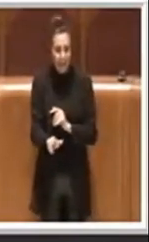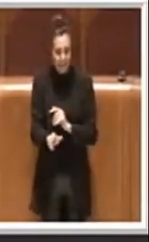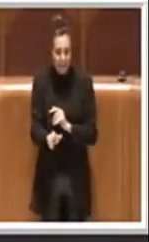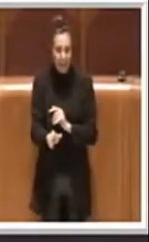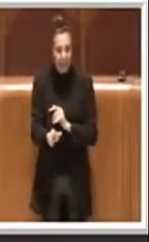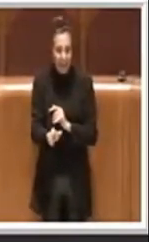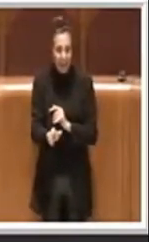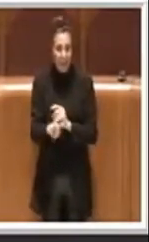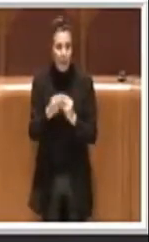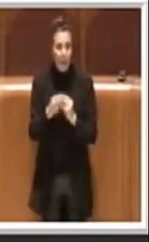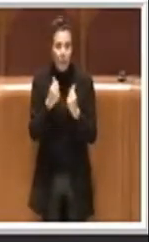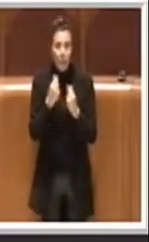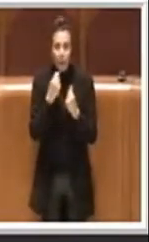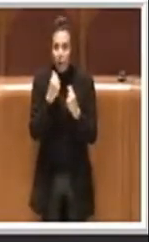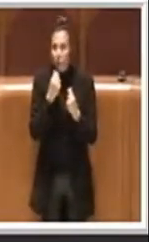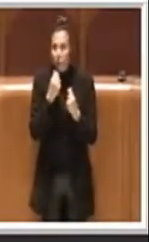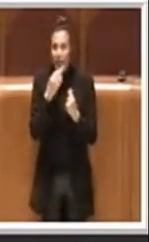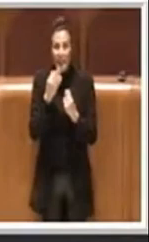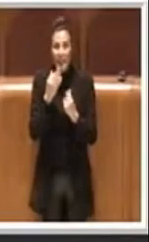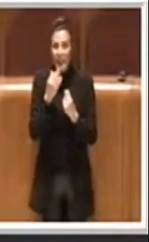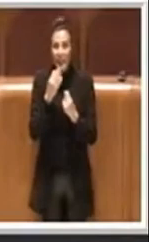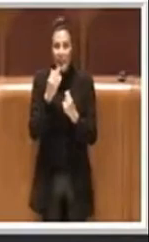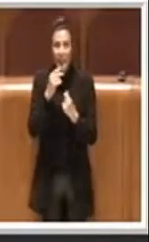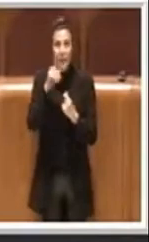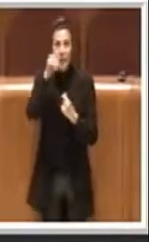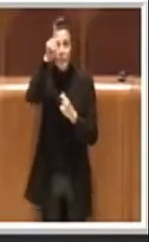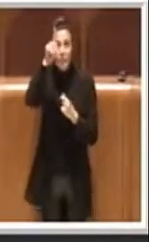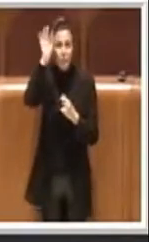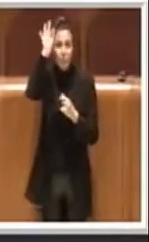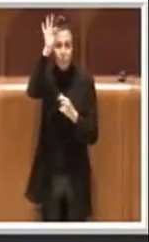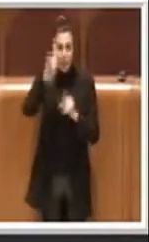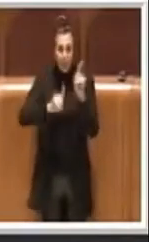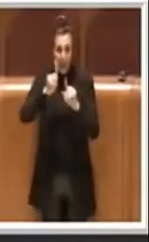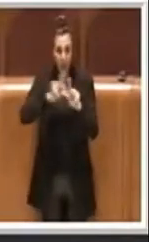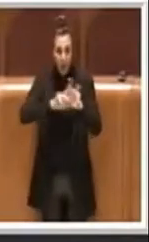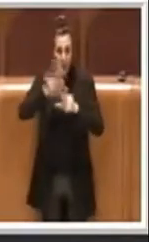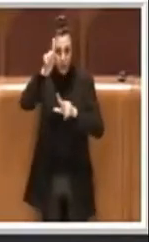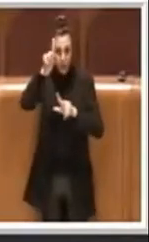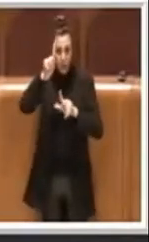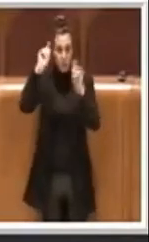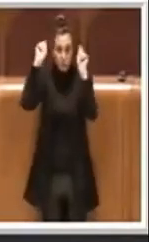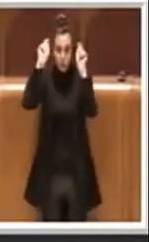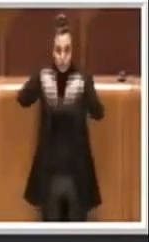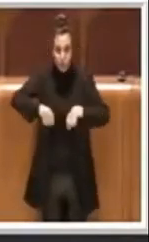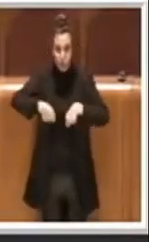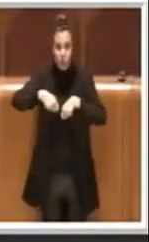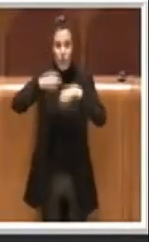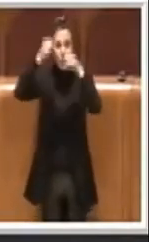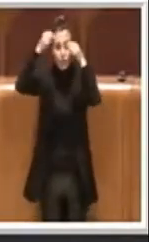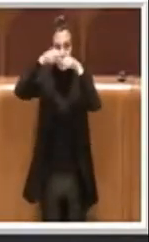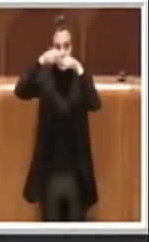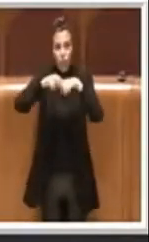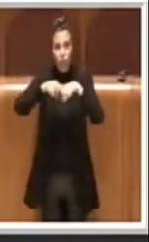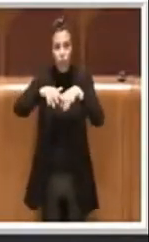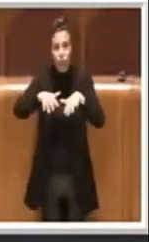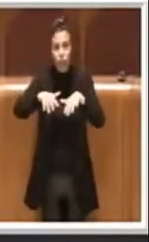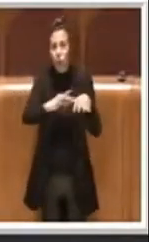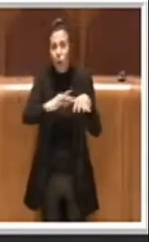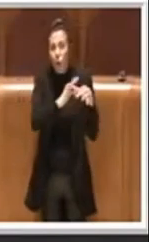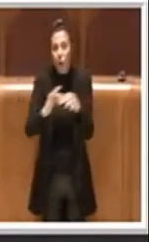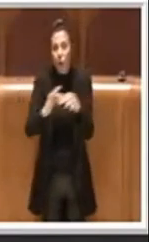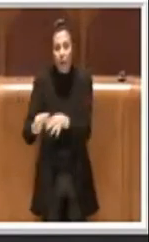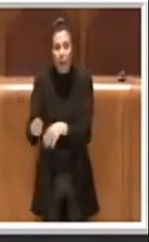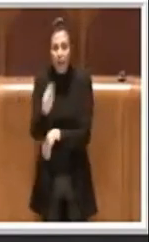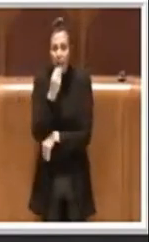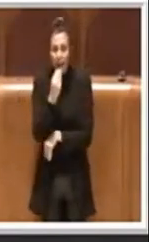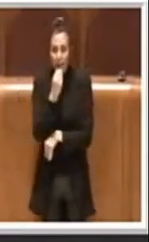dire, il punto di inizio ovviamente su un percorso che è quello appunto legato all'alimentazione.